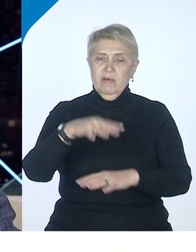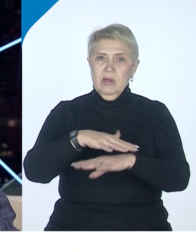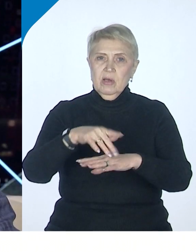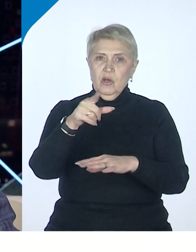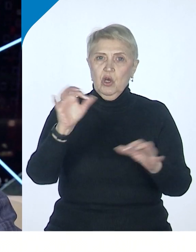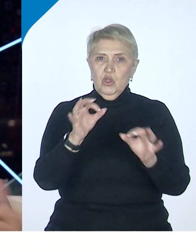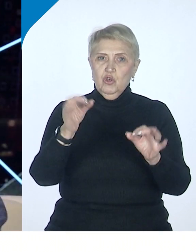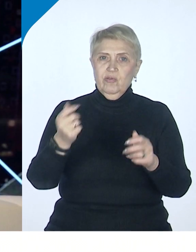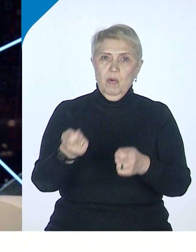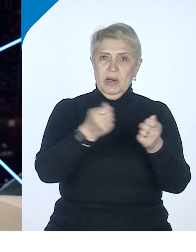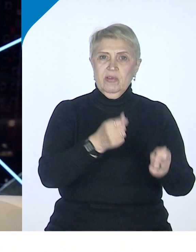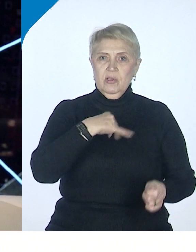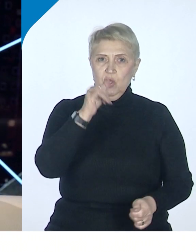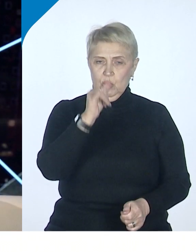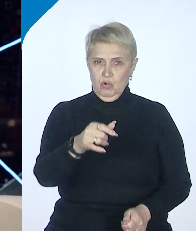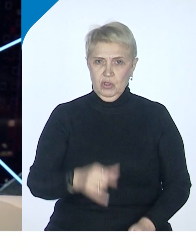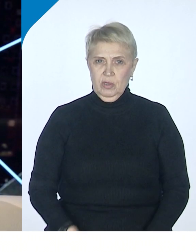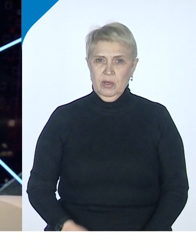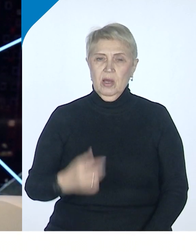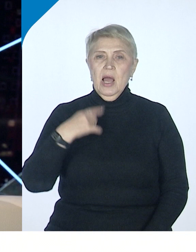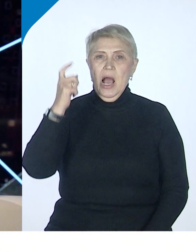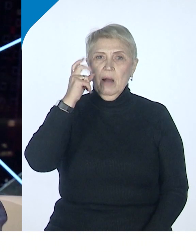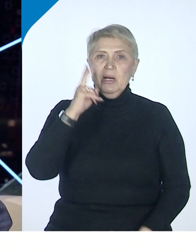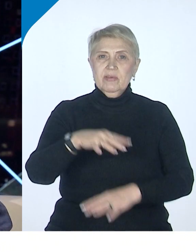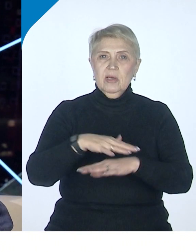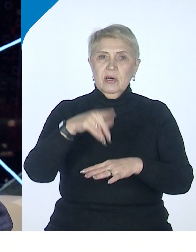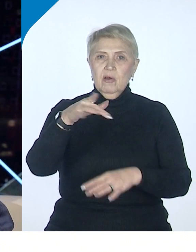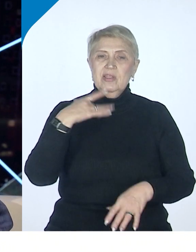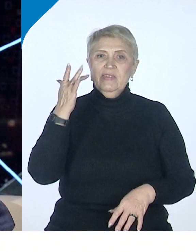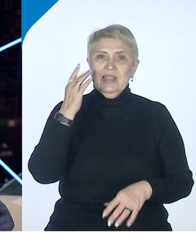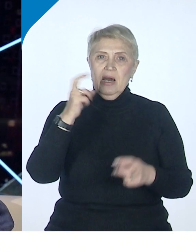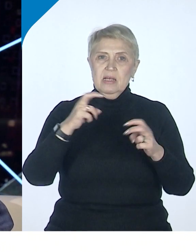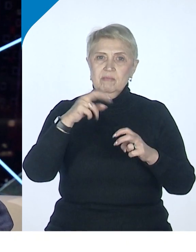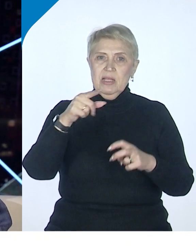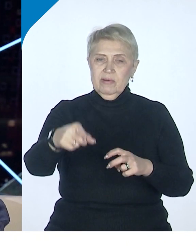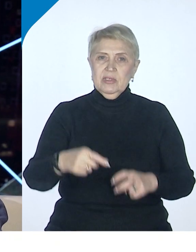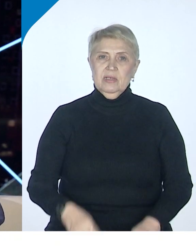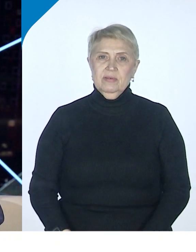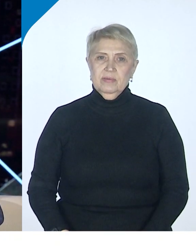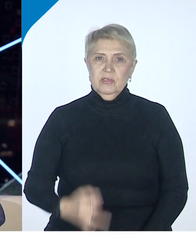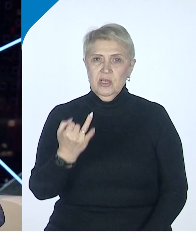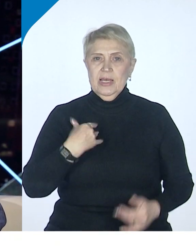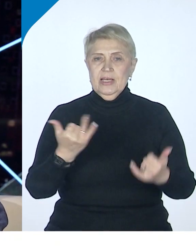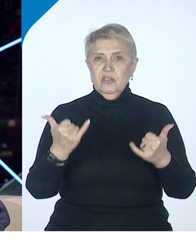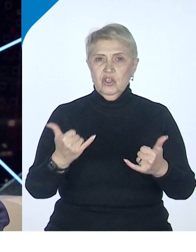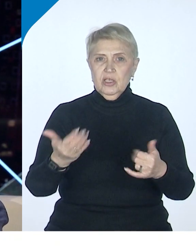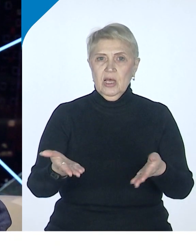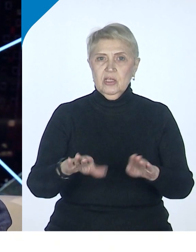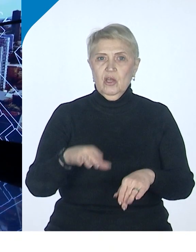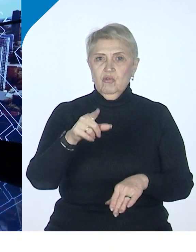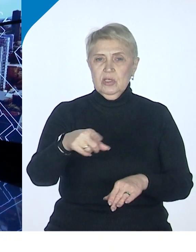ничего туда не привезете. Поэтому Хабаровский край, он всегда рассматривался, вообще-то говоря, и он сейчас становится